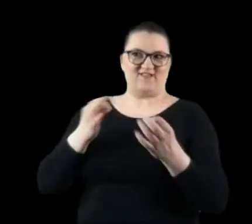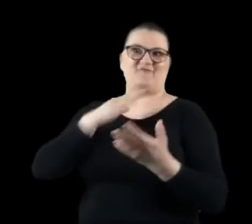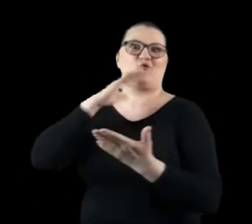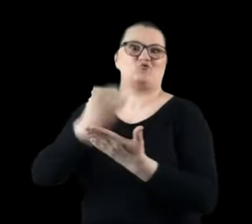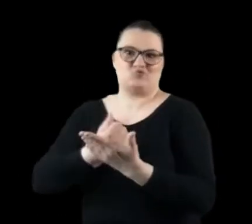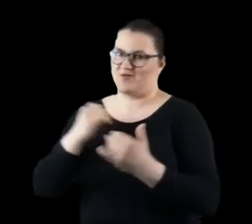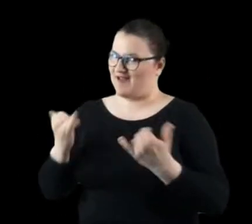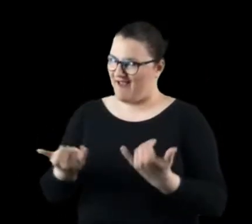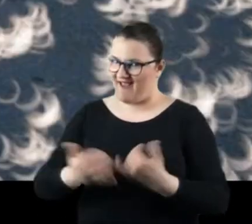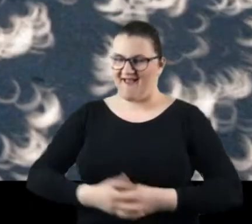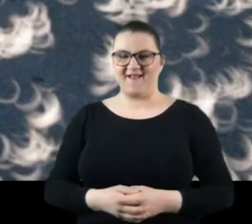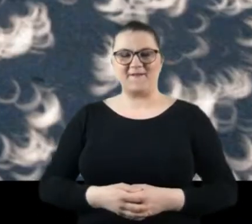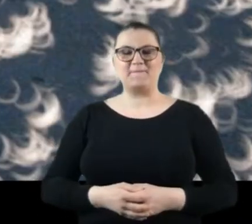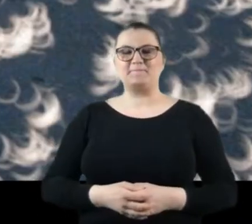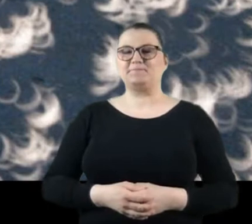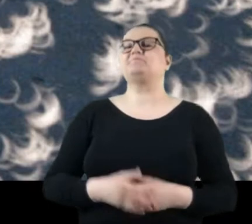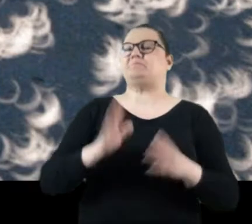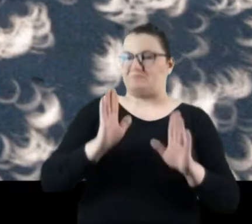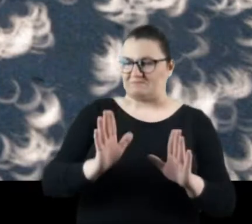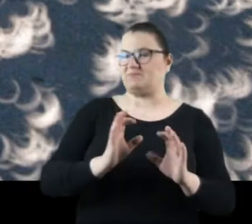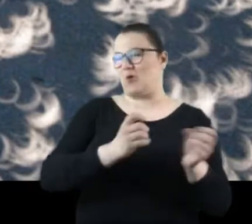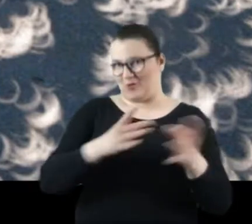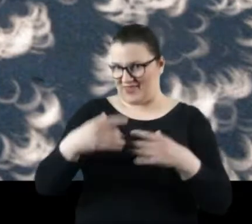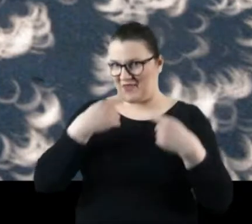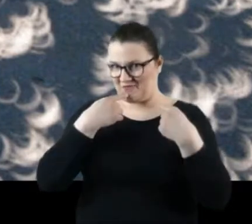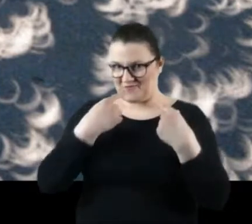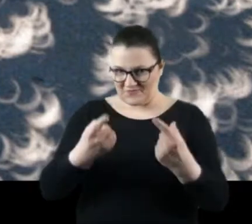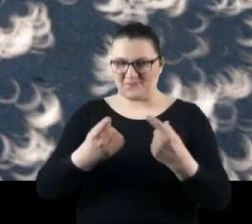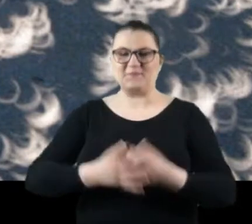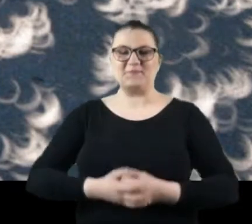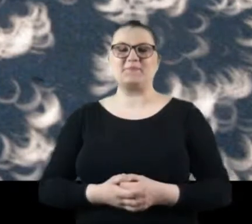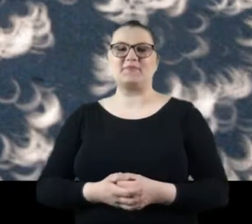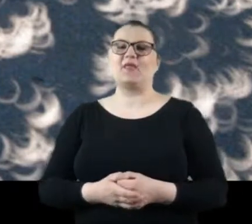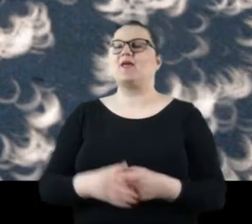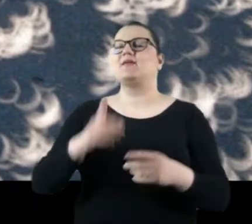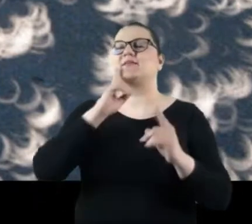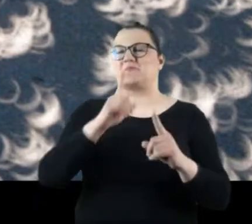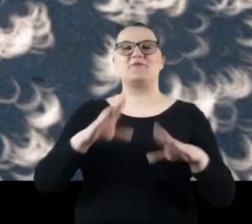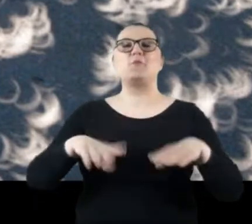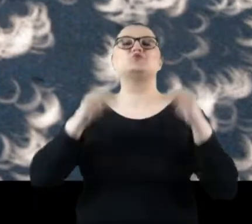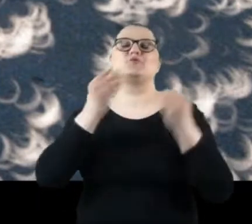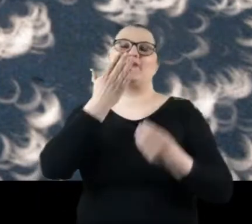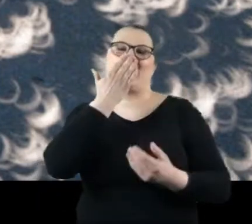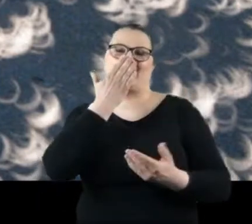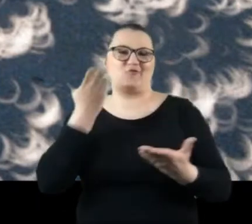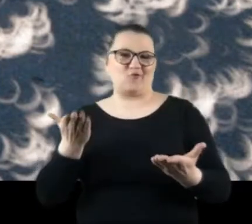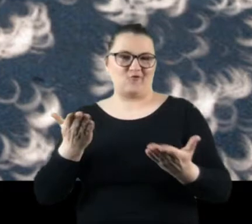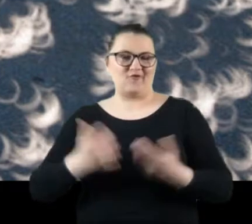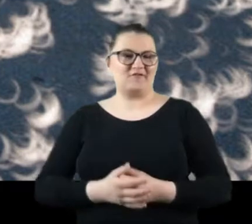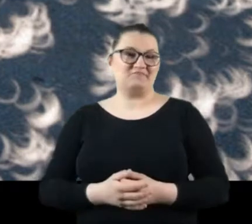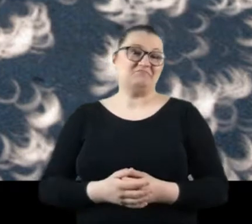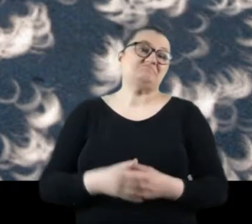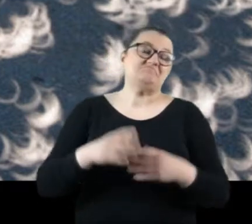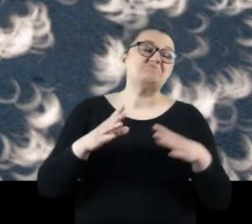Tak więc bez zbytnego przedłużania, tak naprawdę od czego to się wszystko zaczęło? Początków możemy